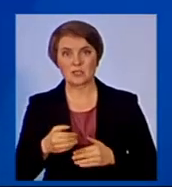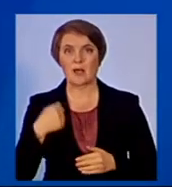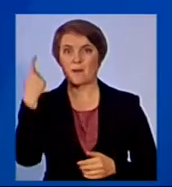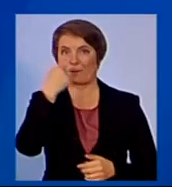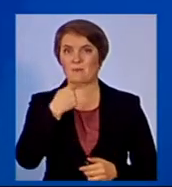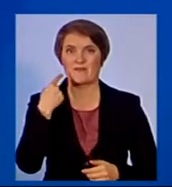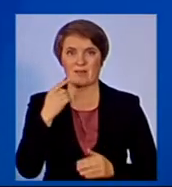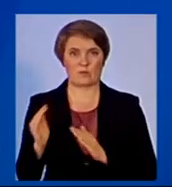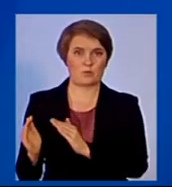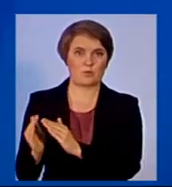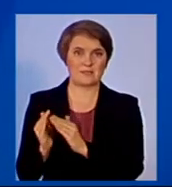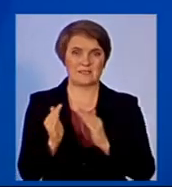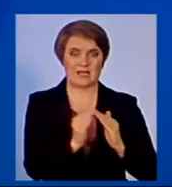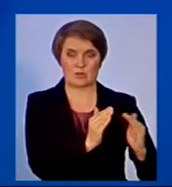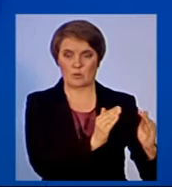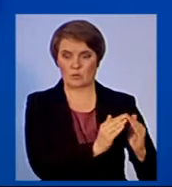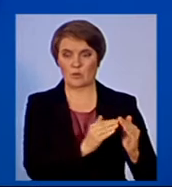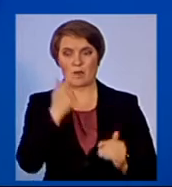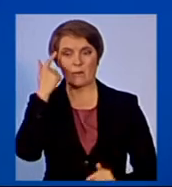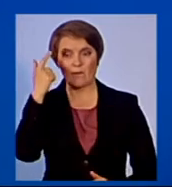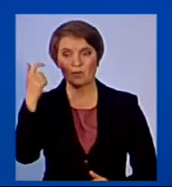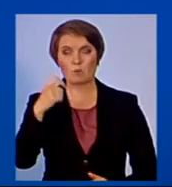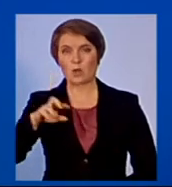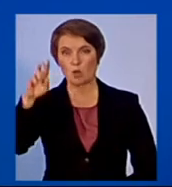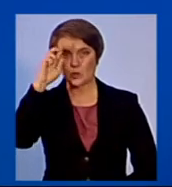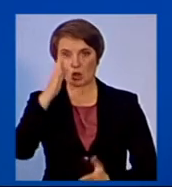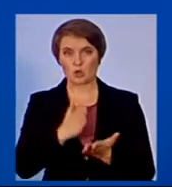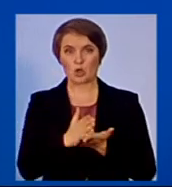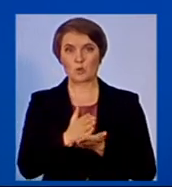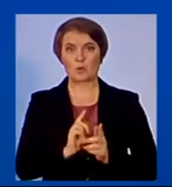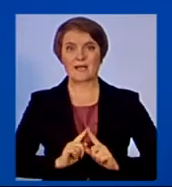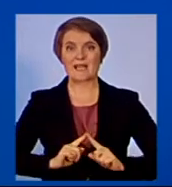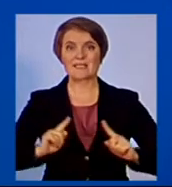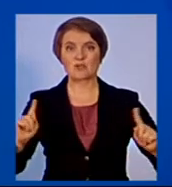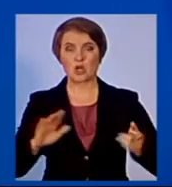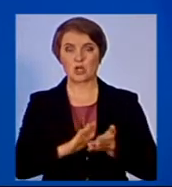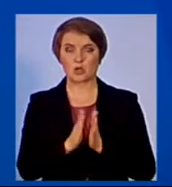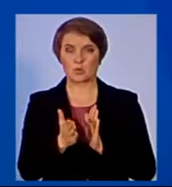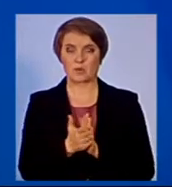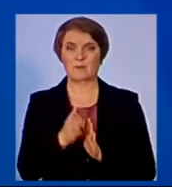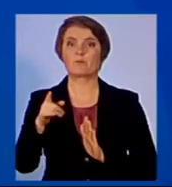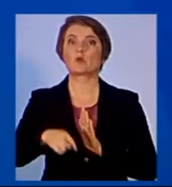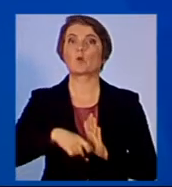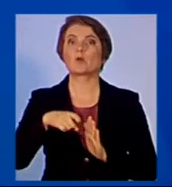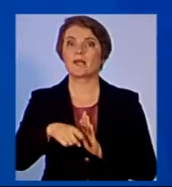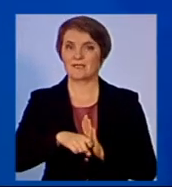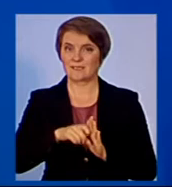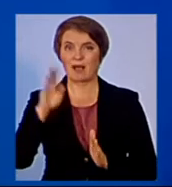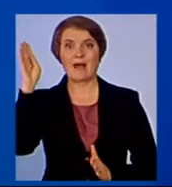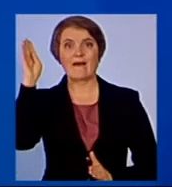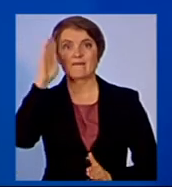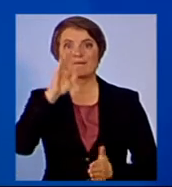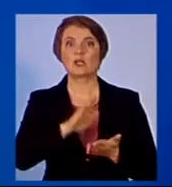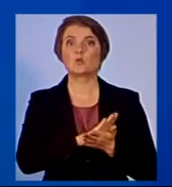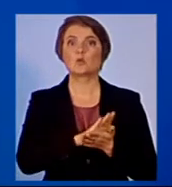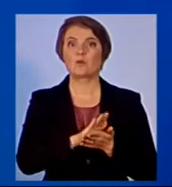повідомила речниця Держслужби з надзвичайних ситуацій у Донецькій області Вероніка Бахал. Донецька фільтрувальна станція запрацювала